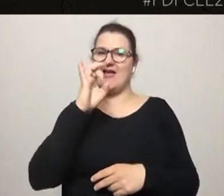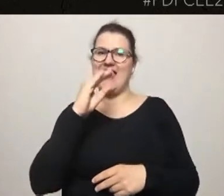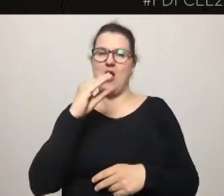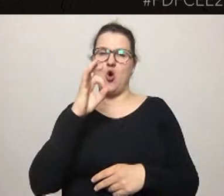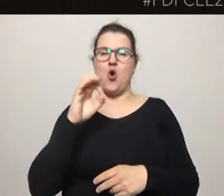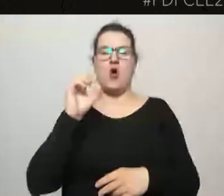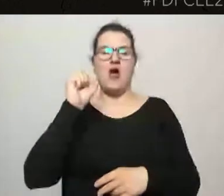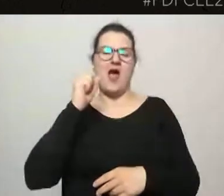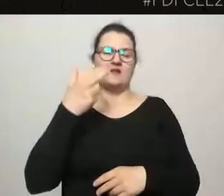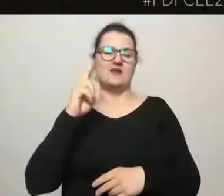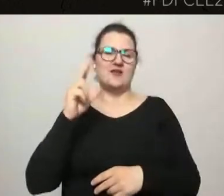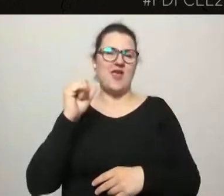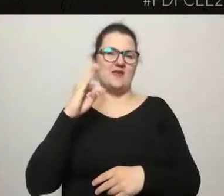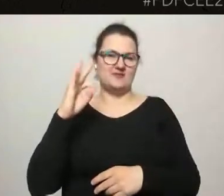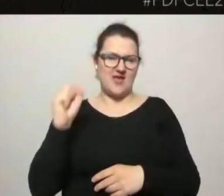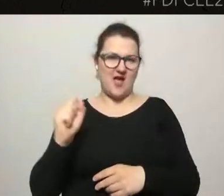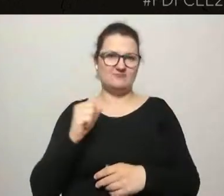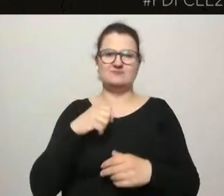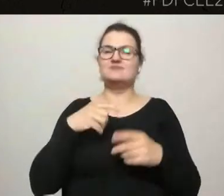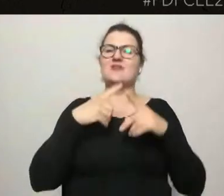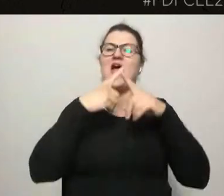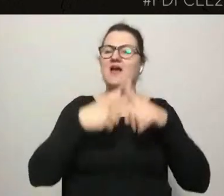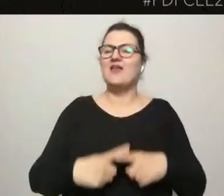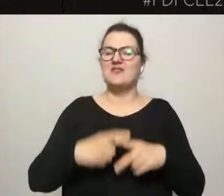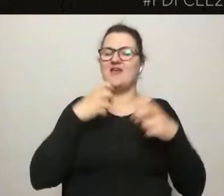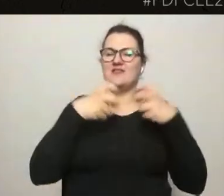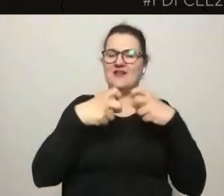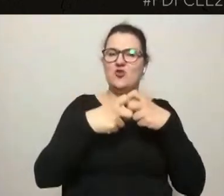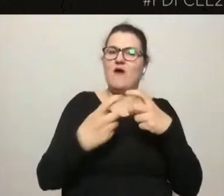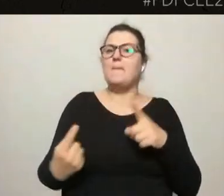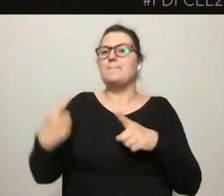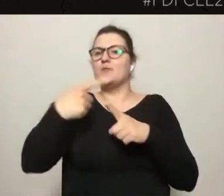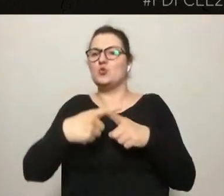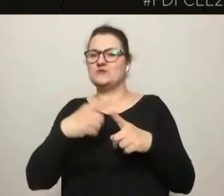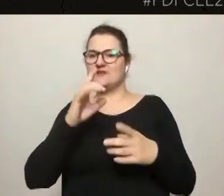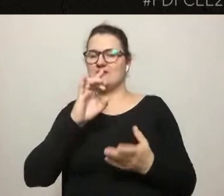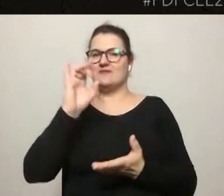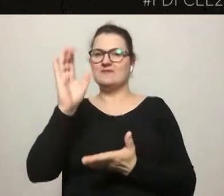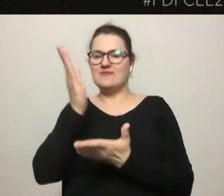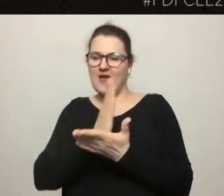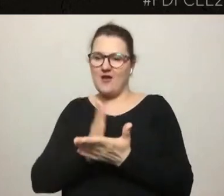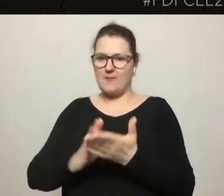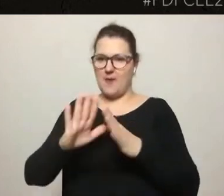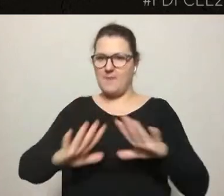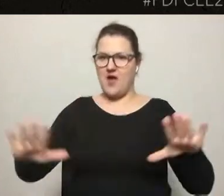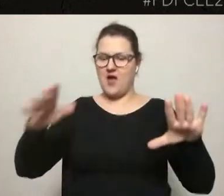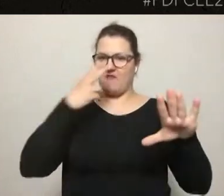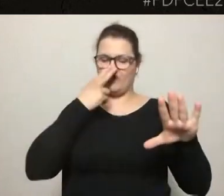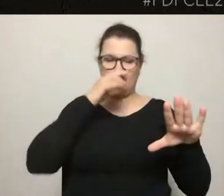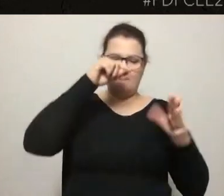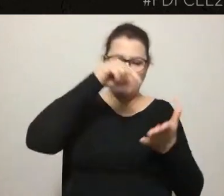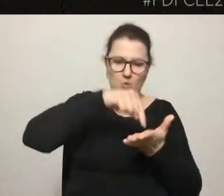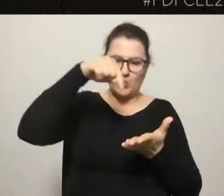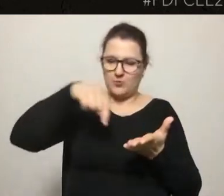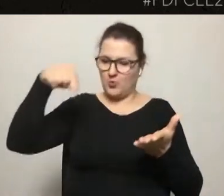internetowa, która jest uzupełniona o kontekst geograficzny, pozwala na nanoszenie linii, punktów, obszarów na mapie,